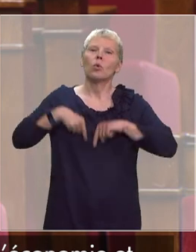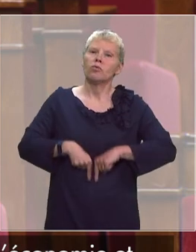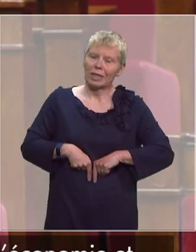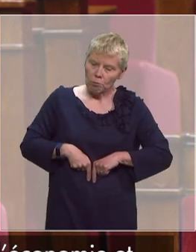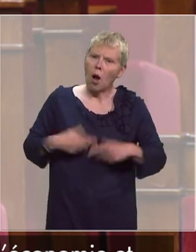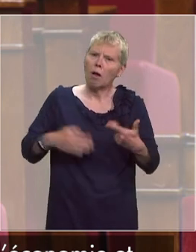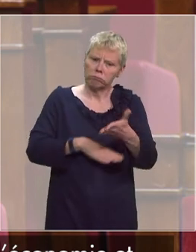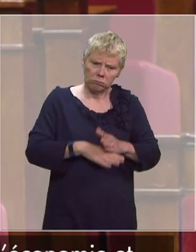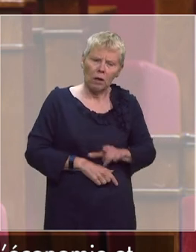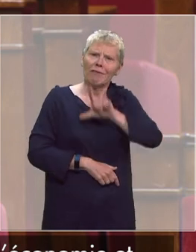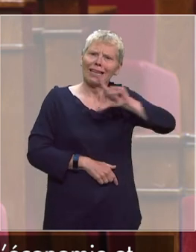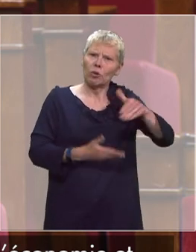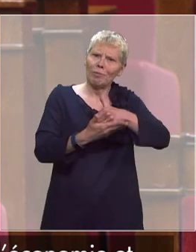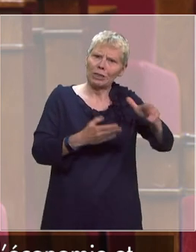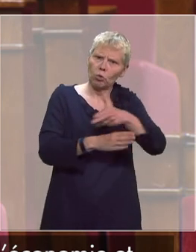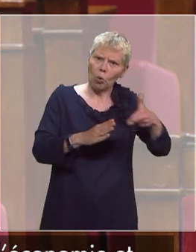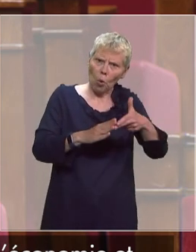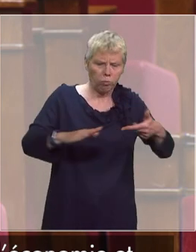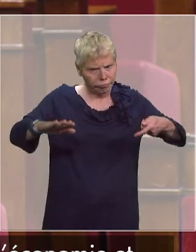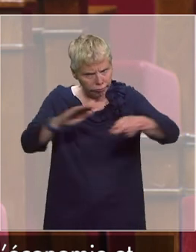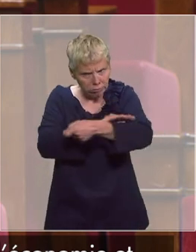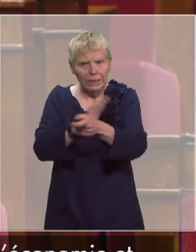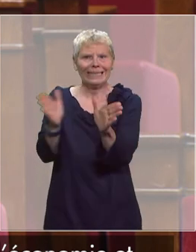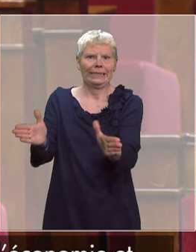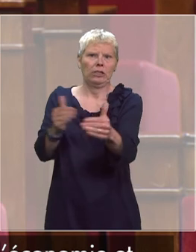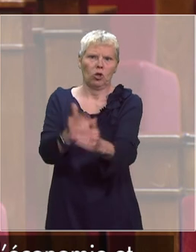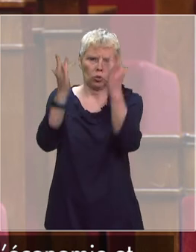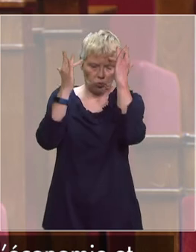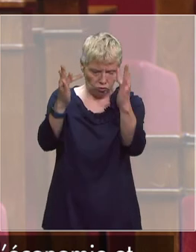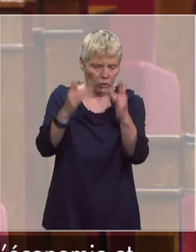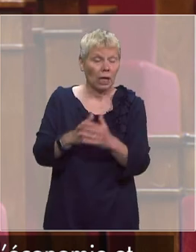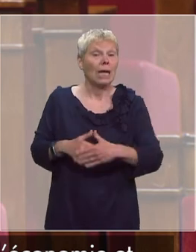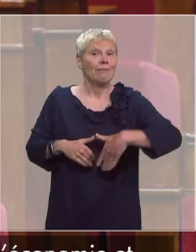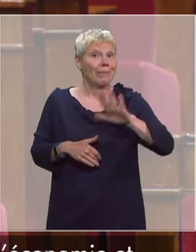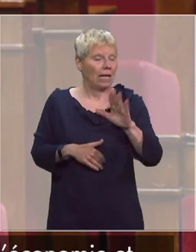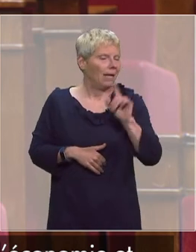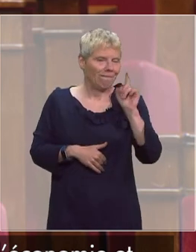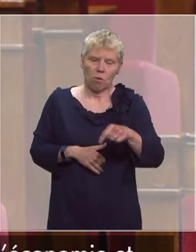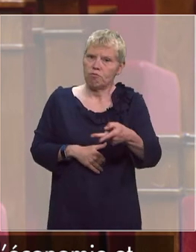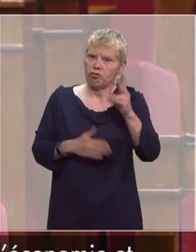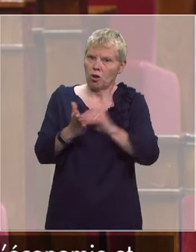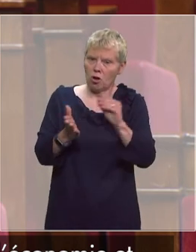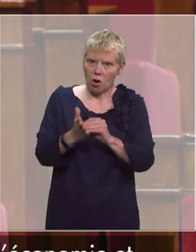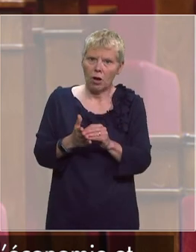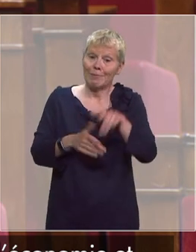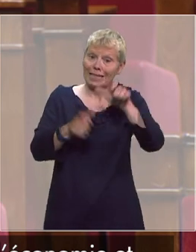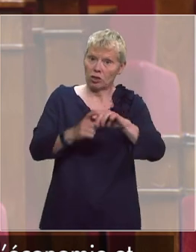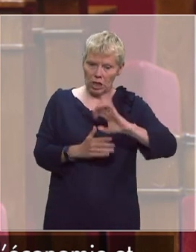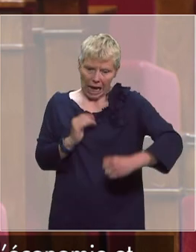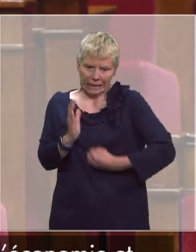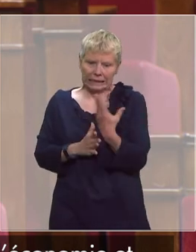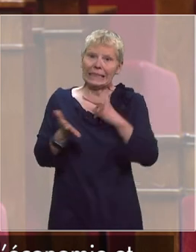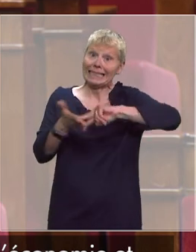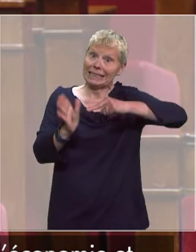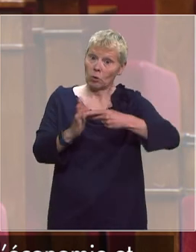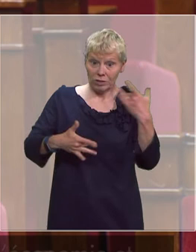débloqué 22 millions d'euros d'aides directs pour le secteur culturel. Mais nous le savons, il faut aller plus loin. Les artistes et les techniciens du spectacle avaient